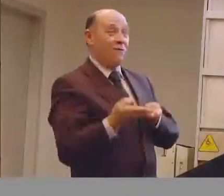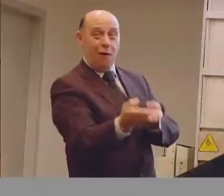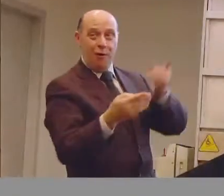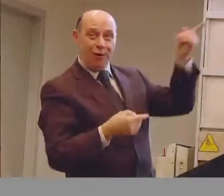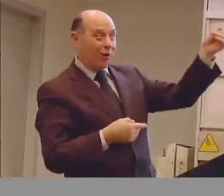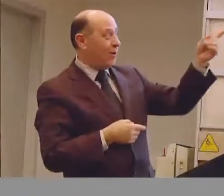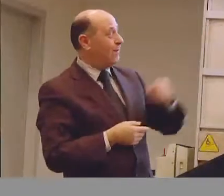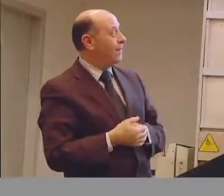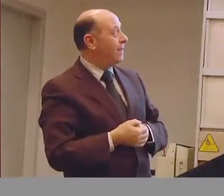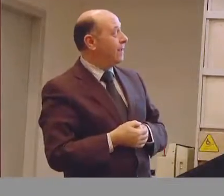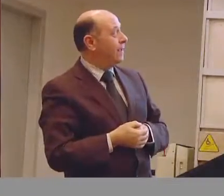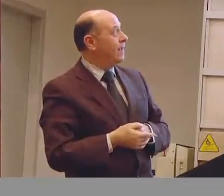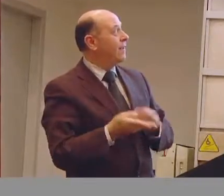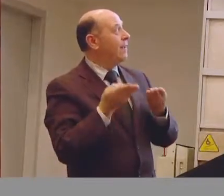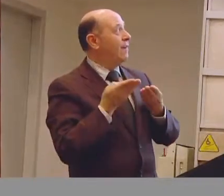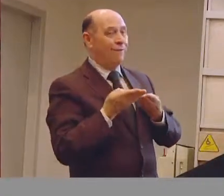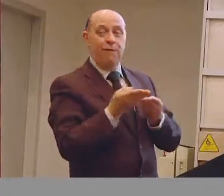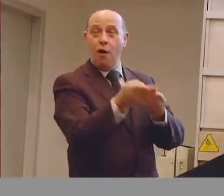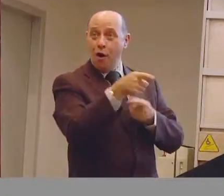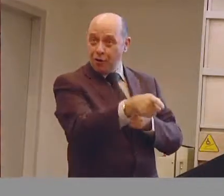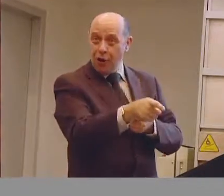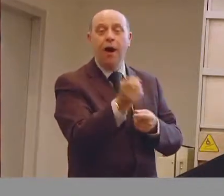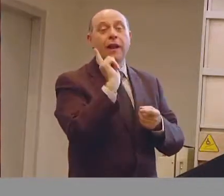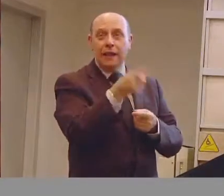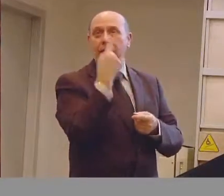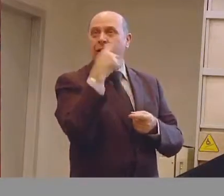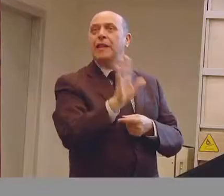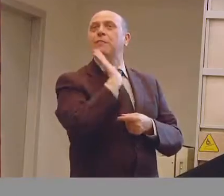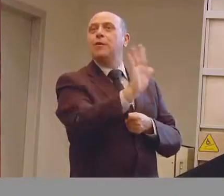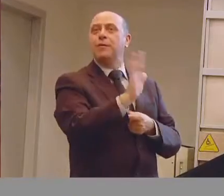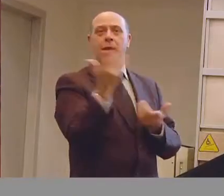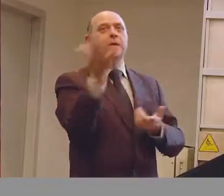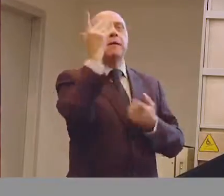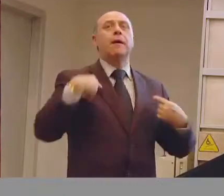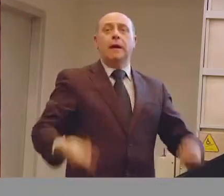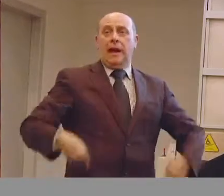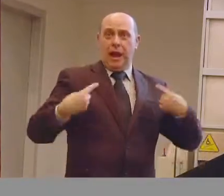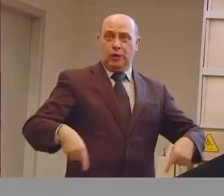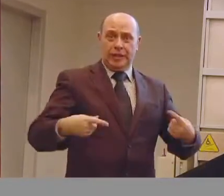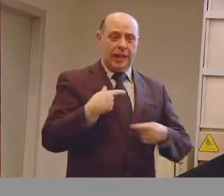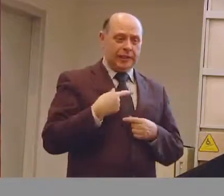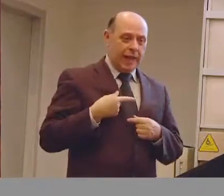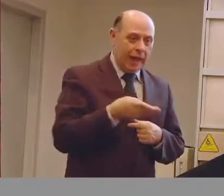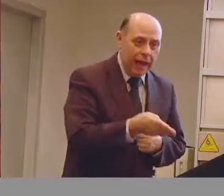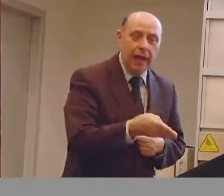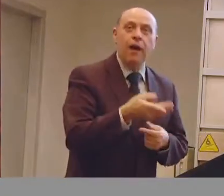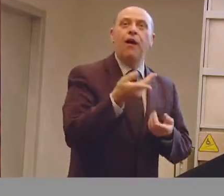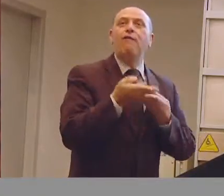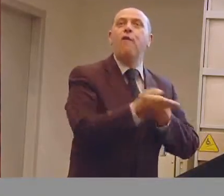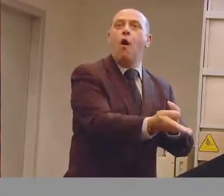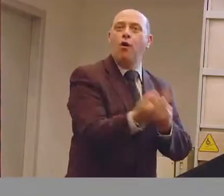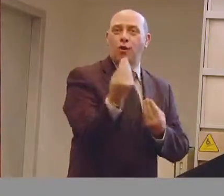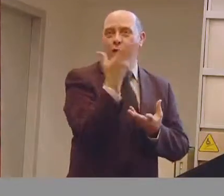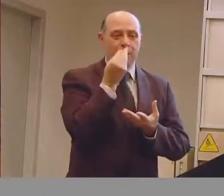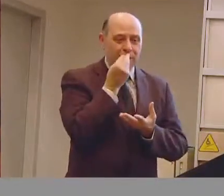meglio qui, all'alto a destra, deve avere gli elettrodomatici devono delle caratteristiche particolari, pensate la persona in carrozzina che deve andare a toccare qualcosa